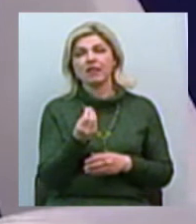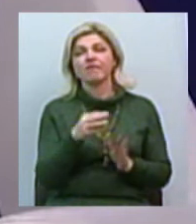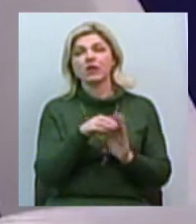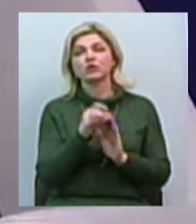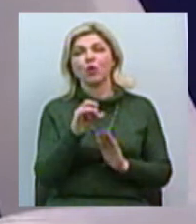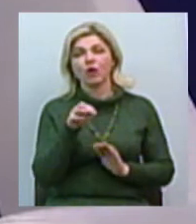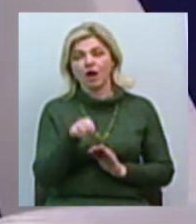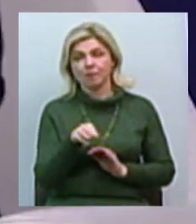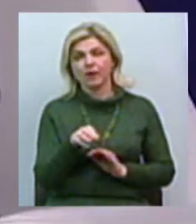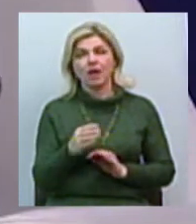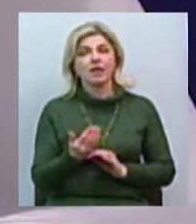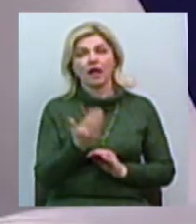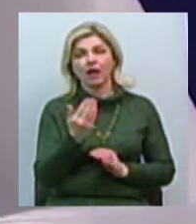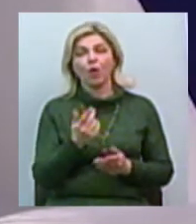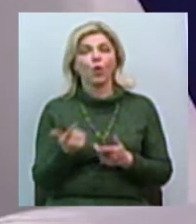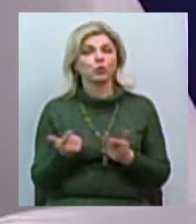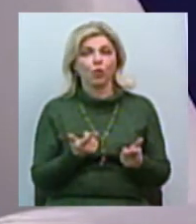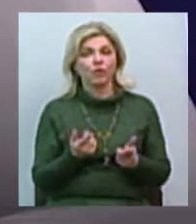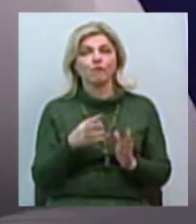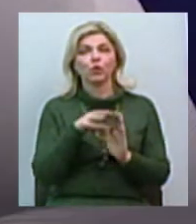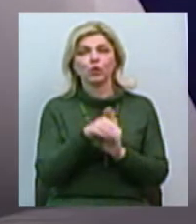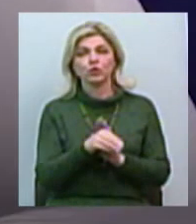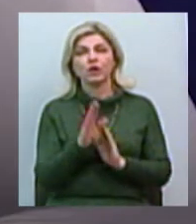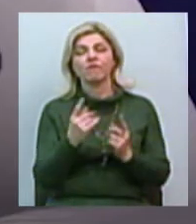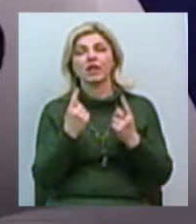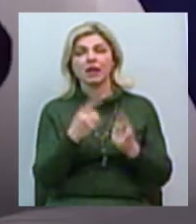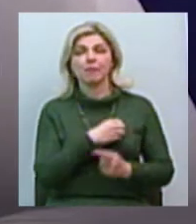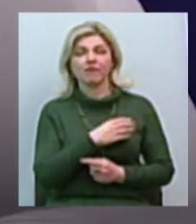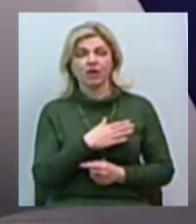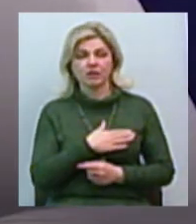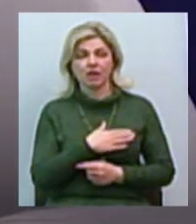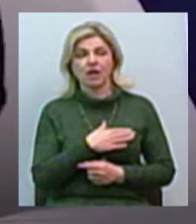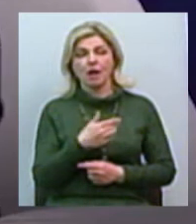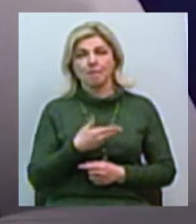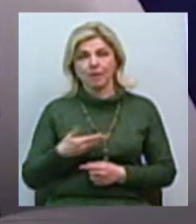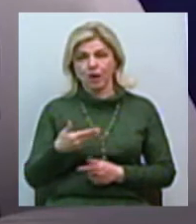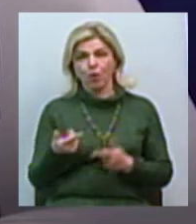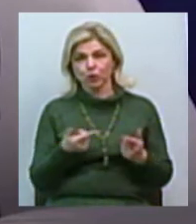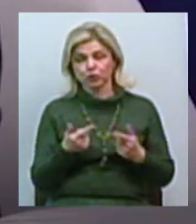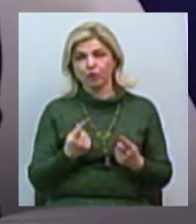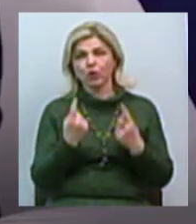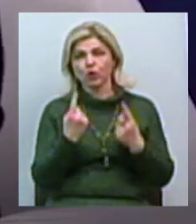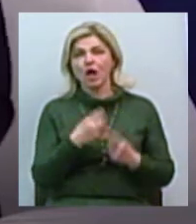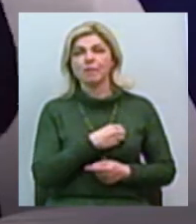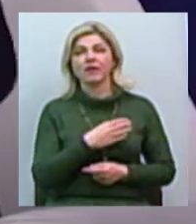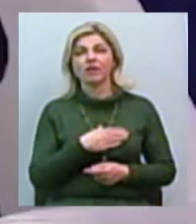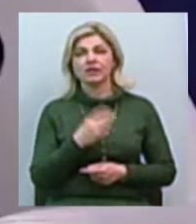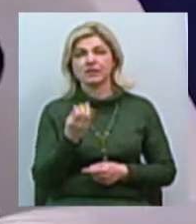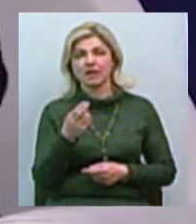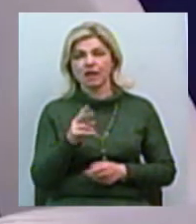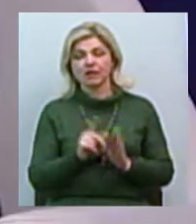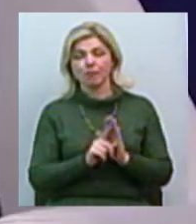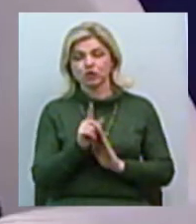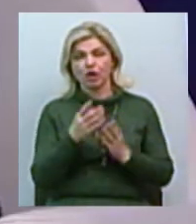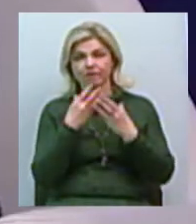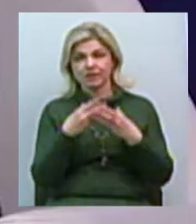які готові включитись в велику приватизацію, я про це не сказав, ми готуємо велику приватизацію, вже на початку весни,